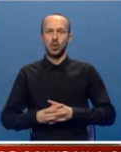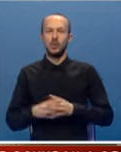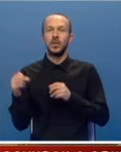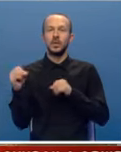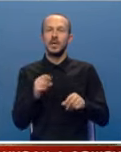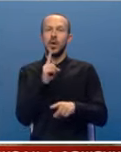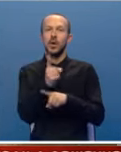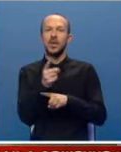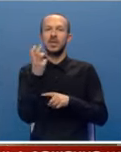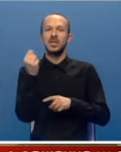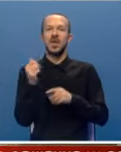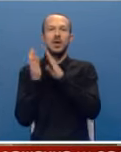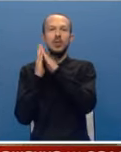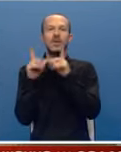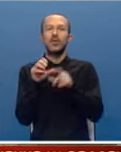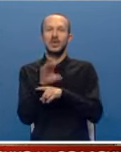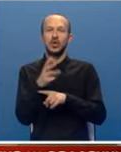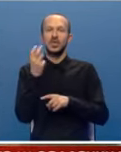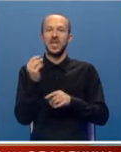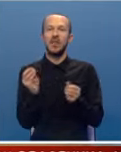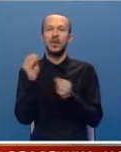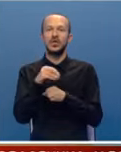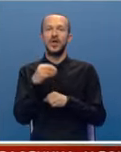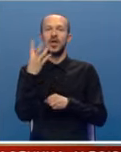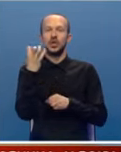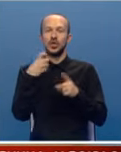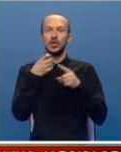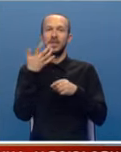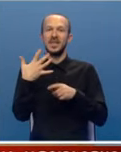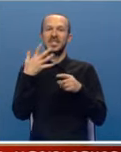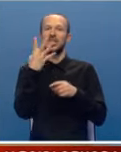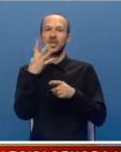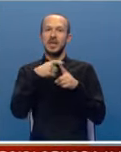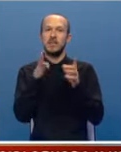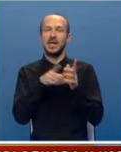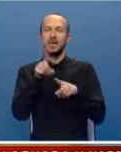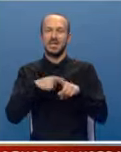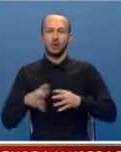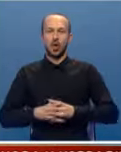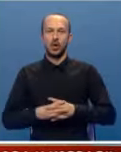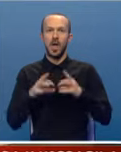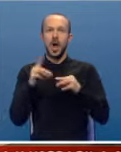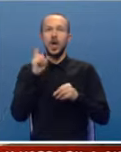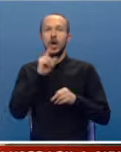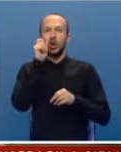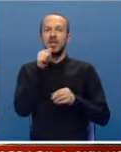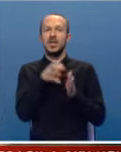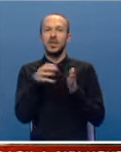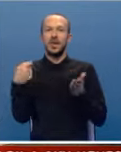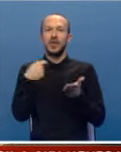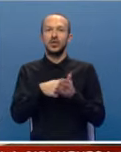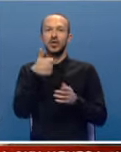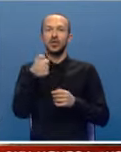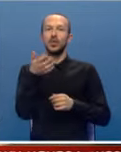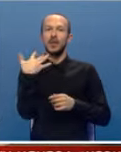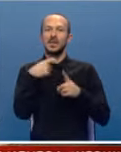Donesena je i odluka o cijeni boravka u vrtiću. Cijena je povećana na 454 marke mjesečno, ali će roditelji i dalje plaćati